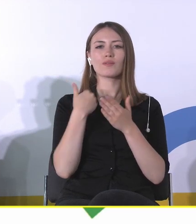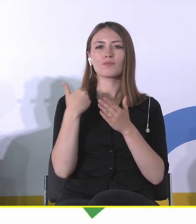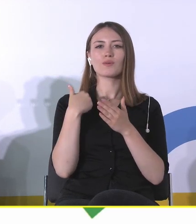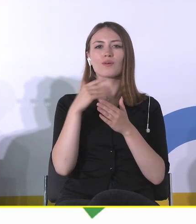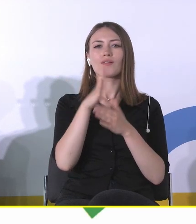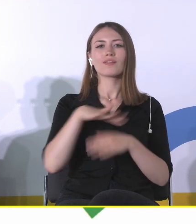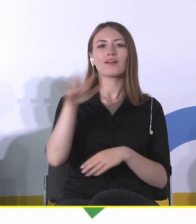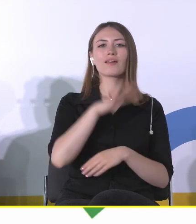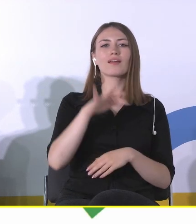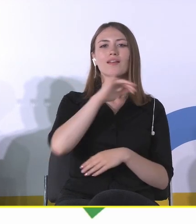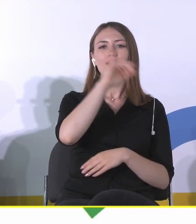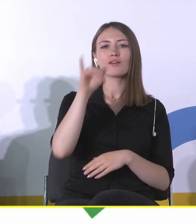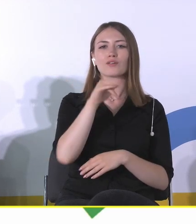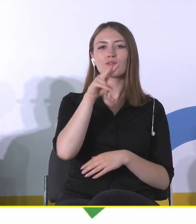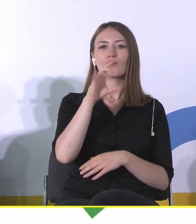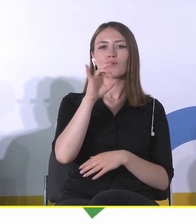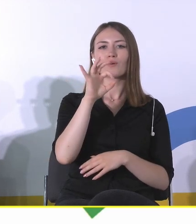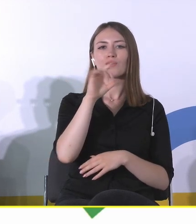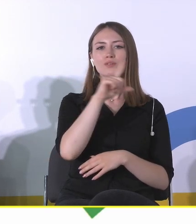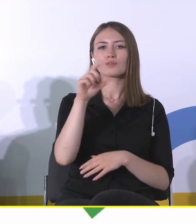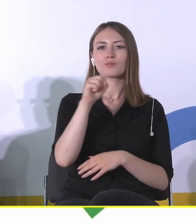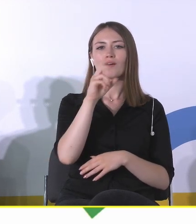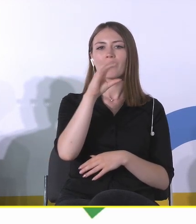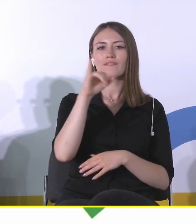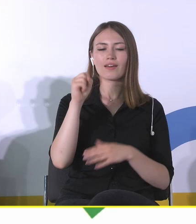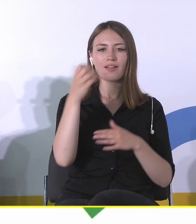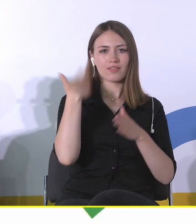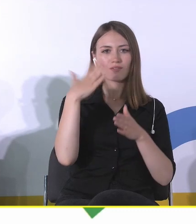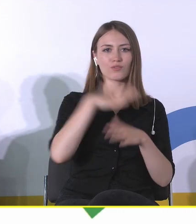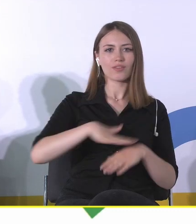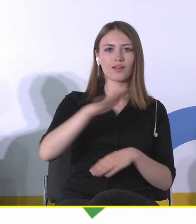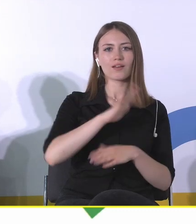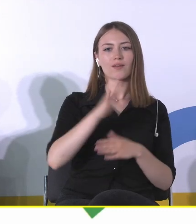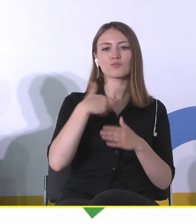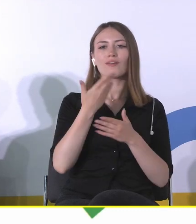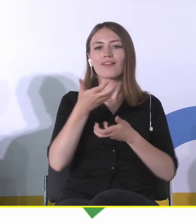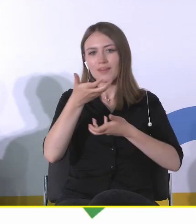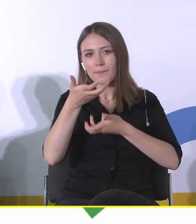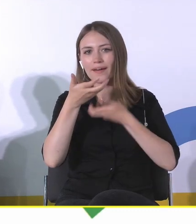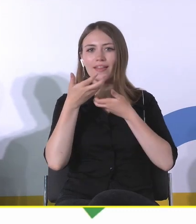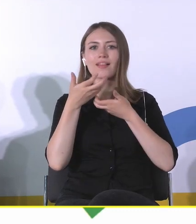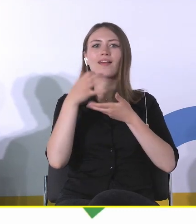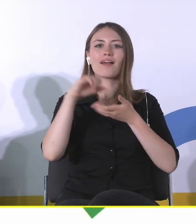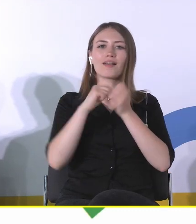kiedyś swego rodzaju, prawie na każdym rogu spotykane z zapiekankami, czy tam, nie wiem, z jakimiś